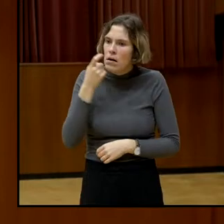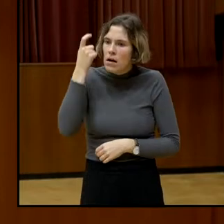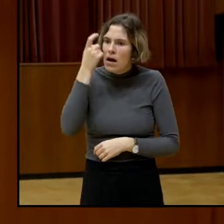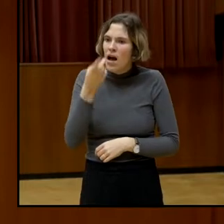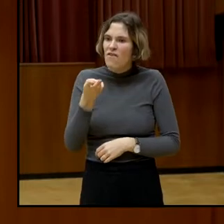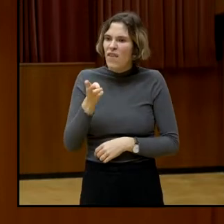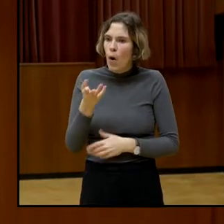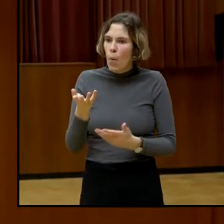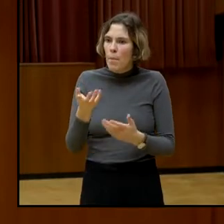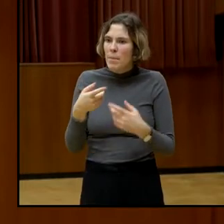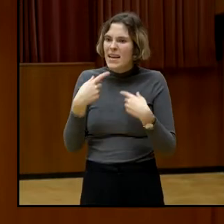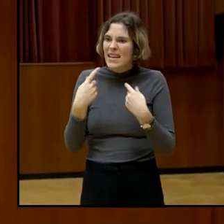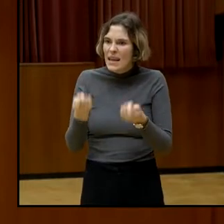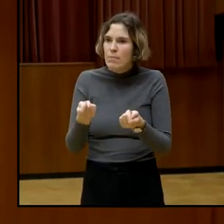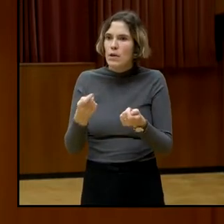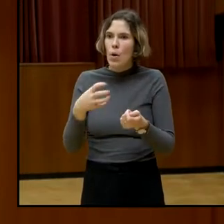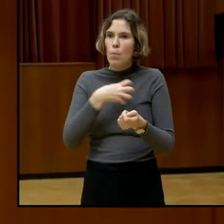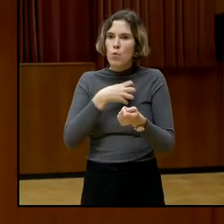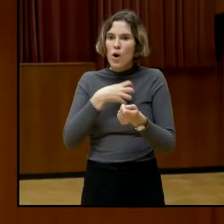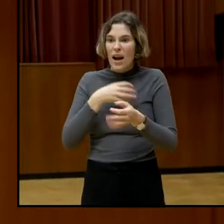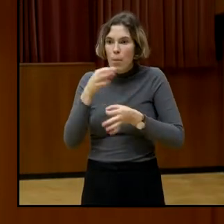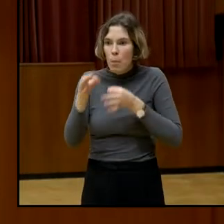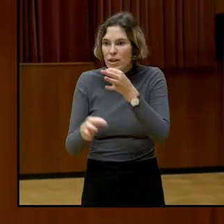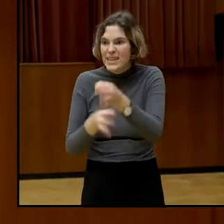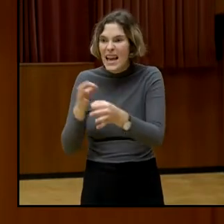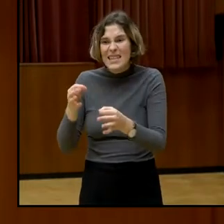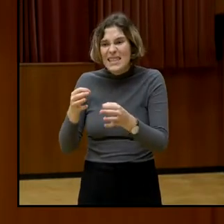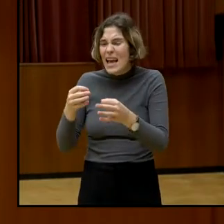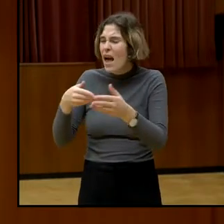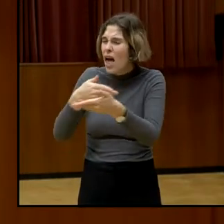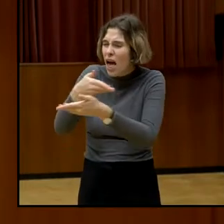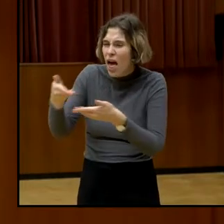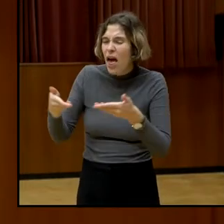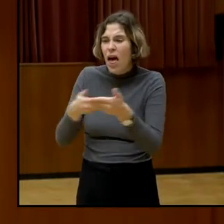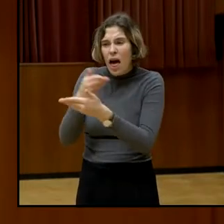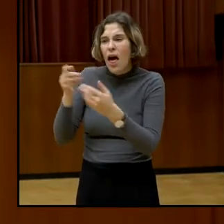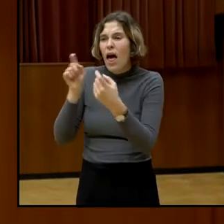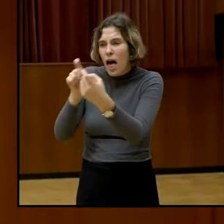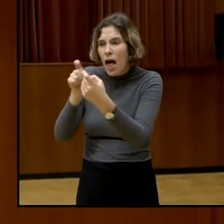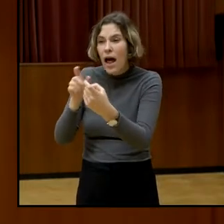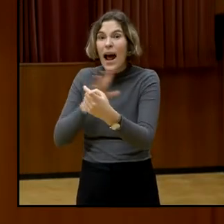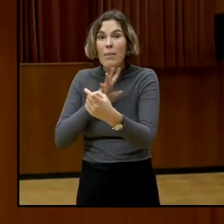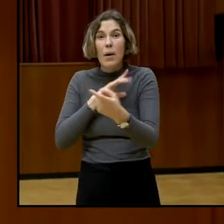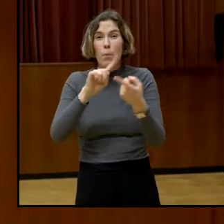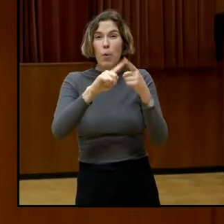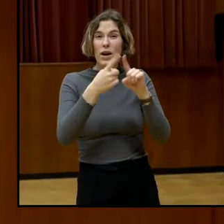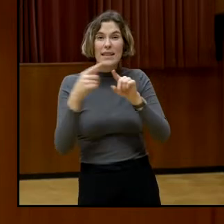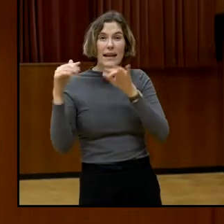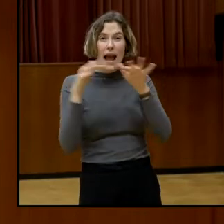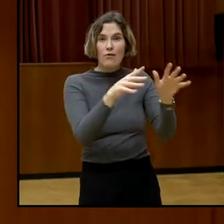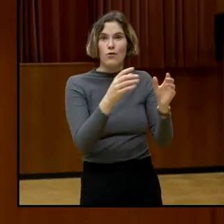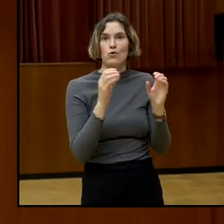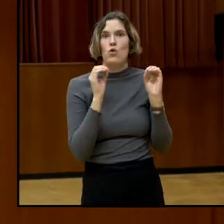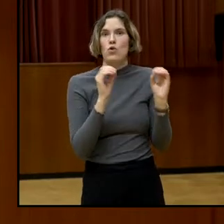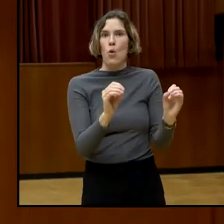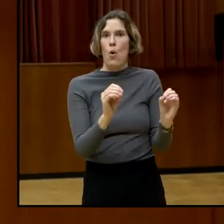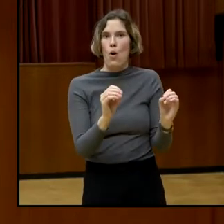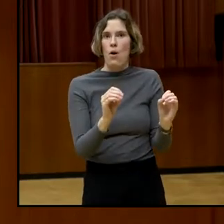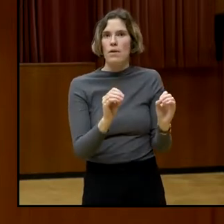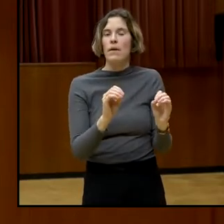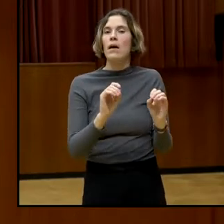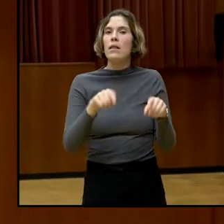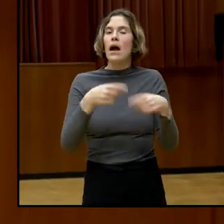deren Entscheidungen dann letztlich nicht Einzug nehmen in die politischen Entscheidungen, dann kann man natürlich sagen, na gut, okay, das ist halt die Politik,